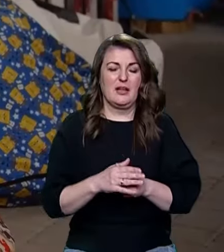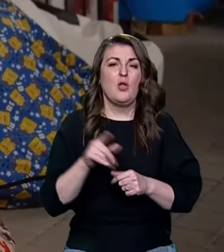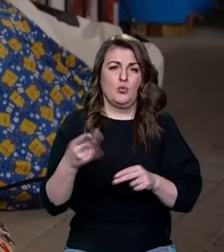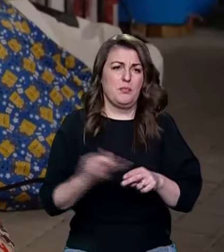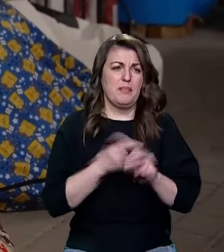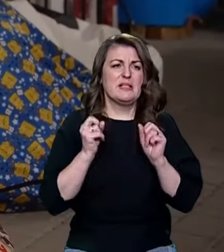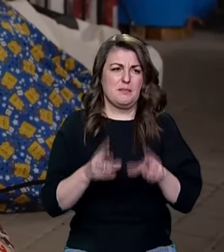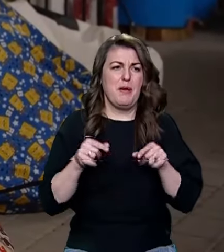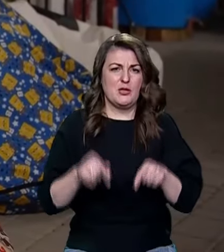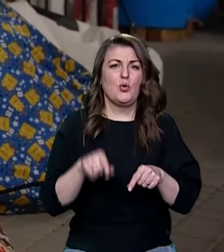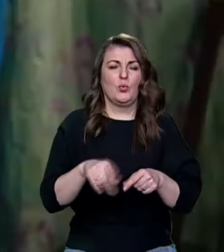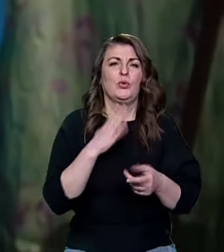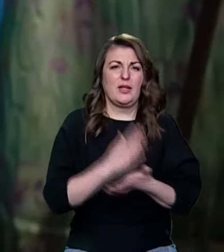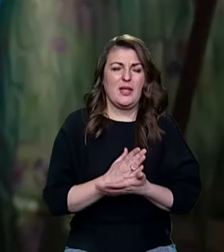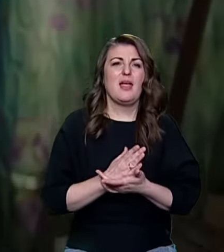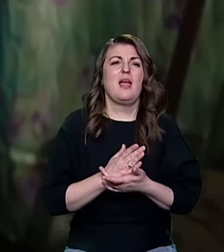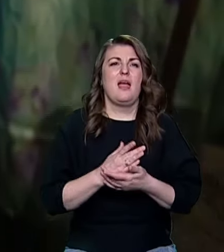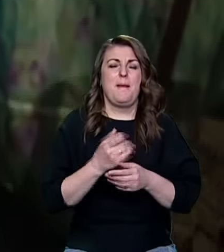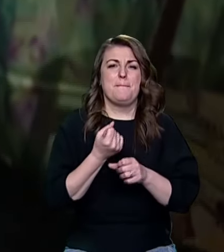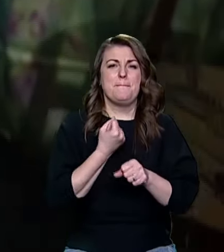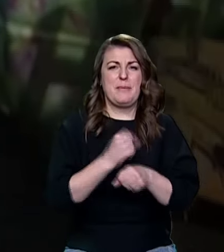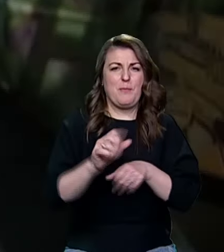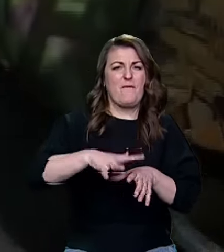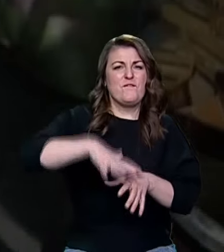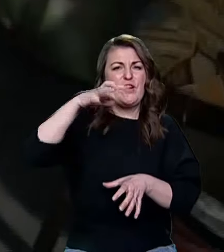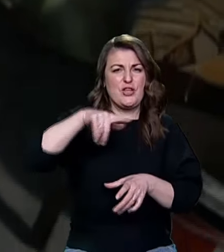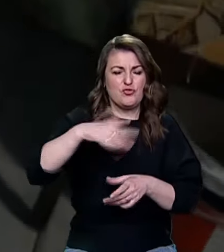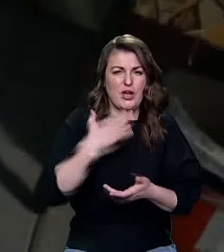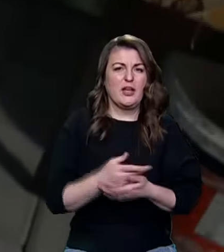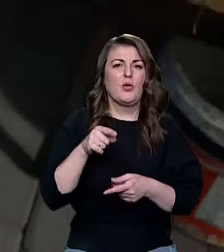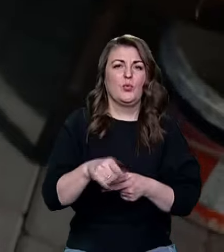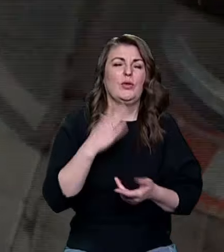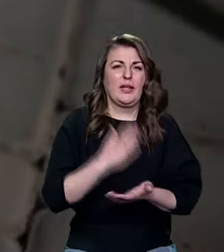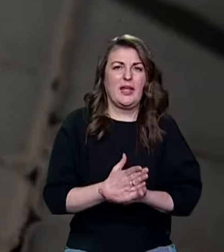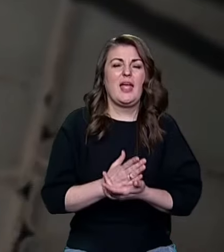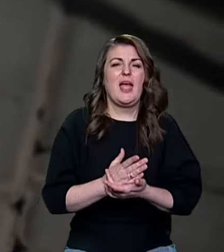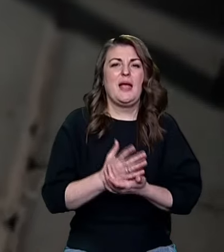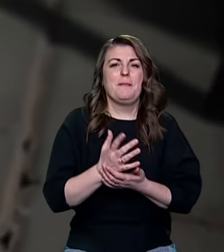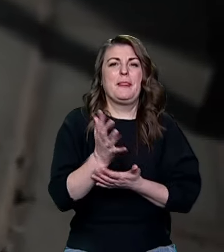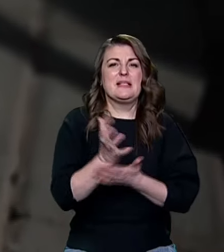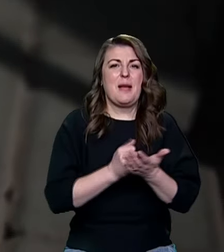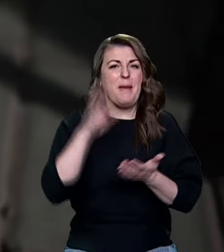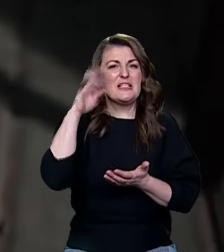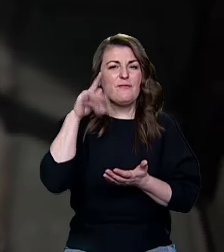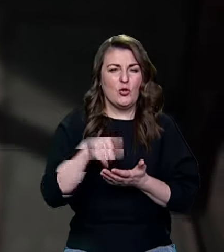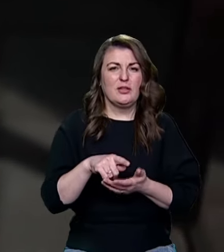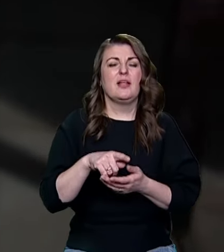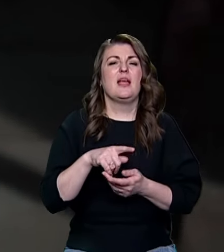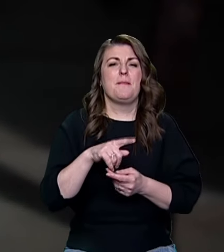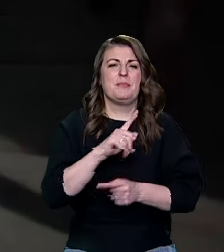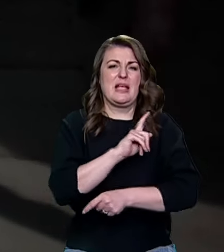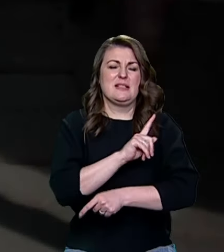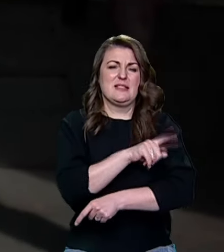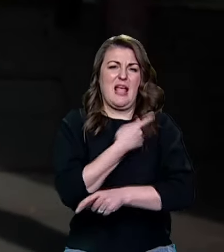безпечно, тут є примусовка витяжка, тут є запас води, санітарні